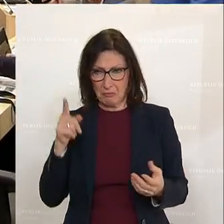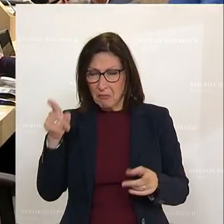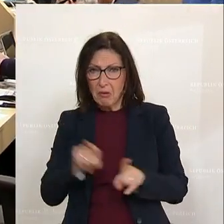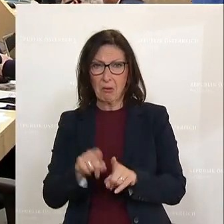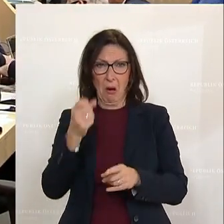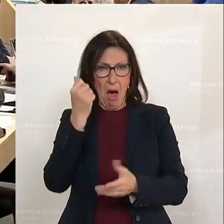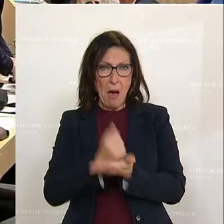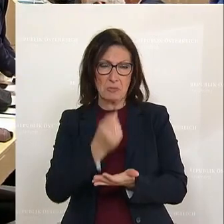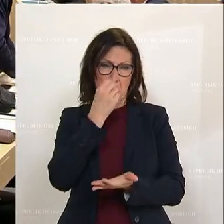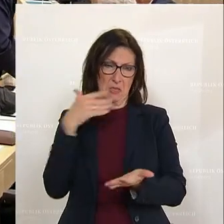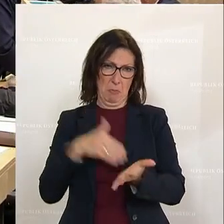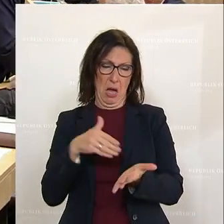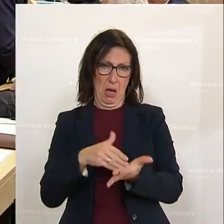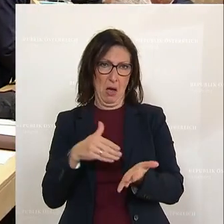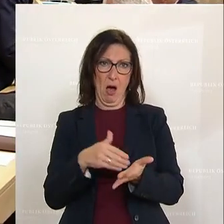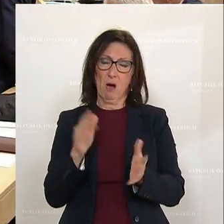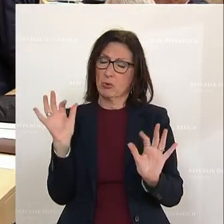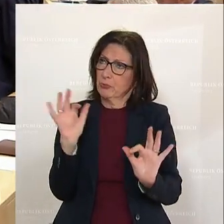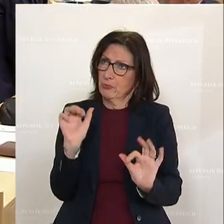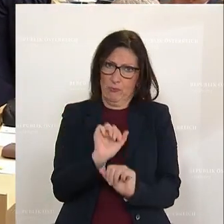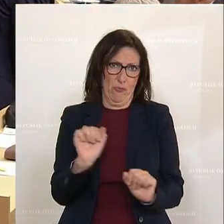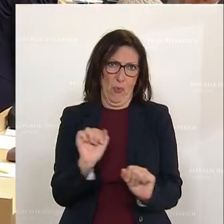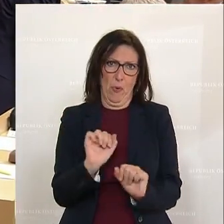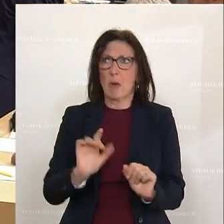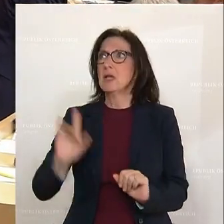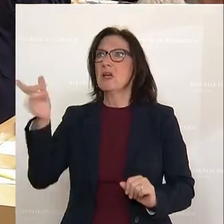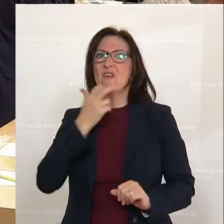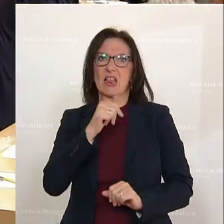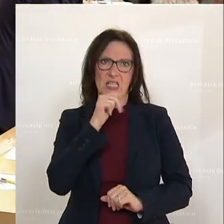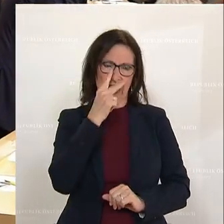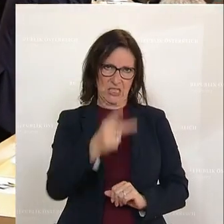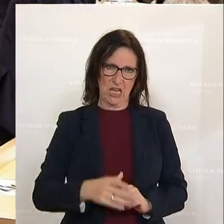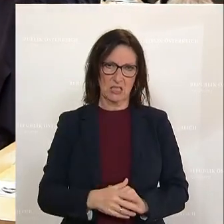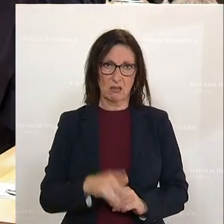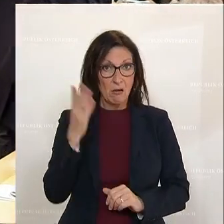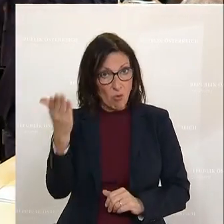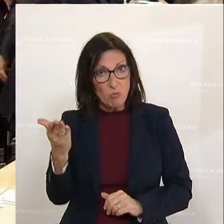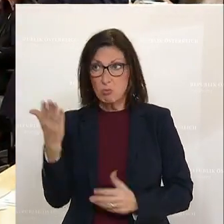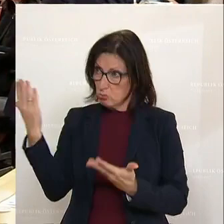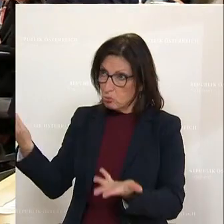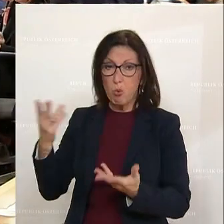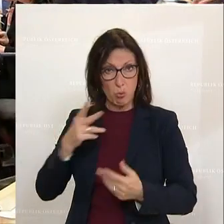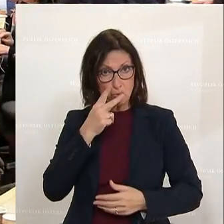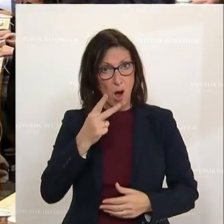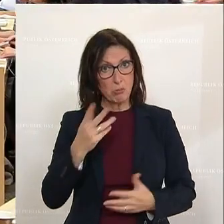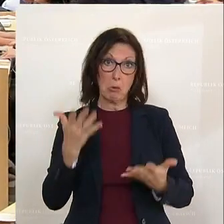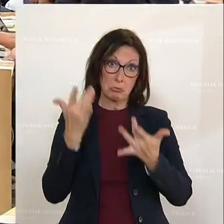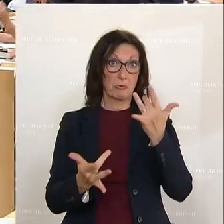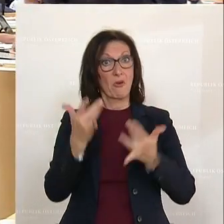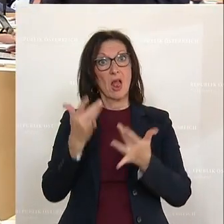Amtsmissbrauch. Und es ist erschütternd, dass Sie das einfach negieren. Und das soll beispielgebend sein für eine möglicherweise